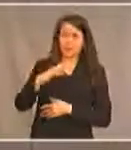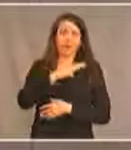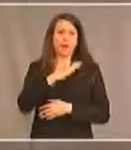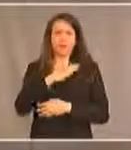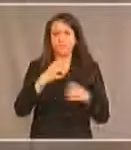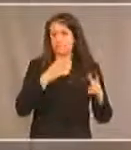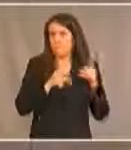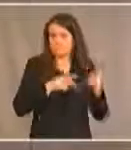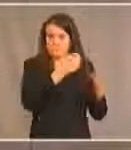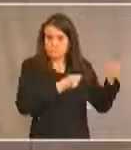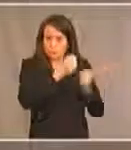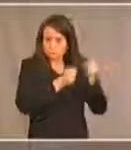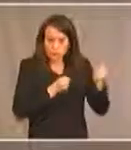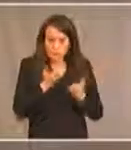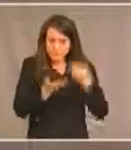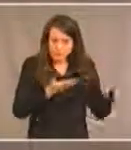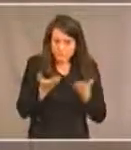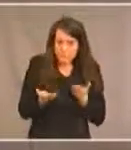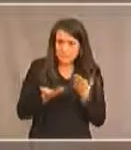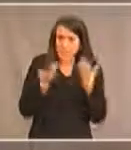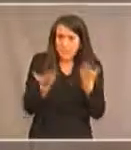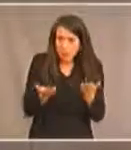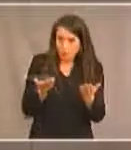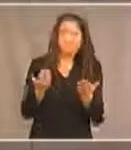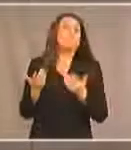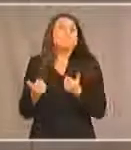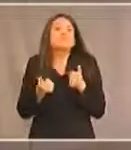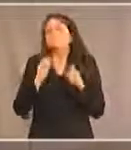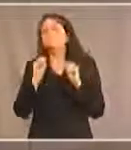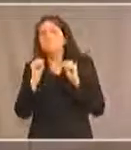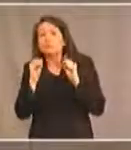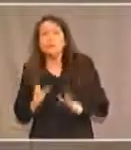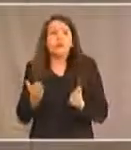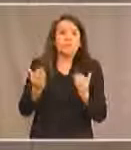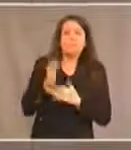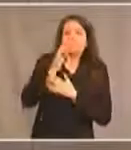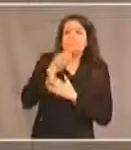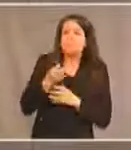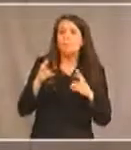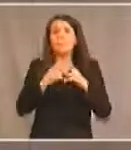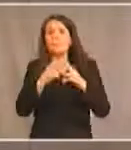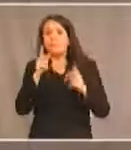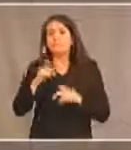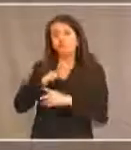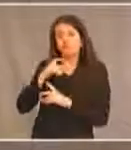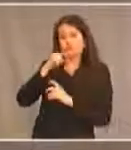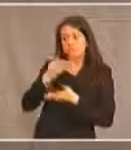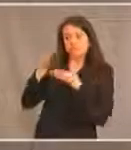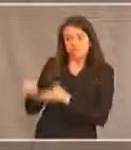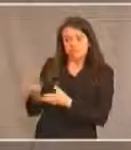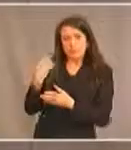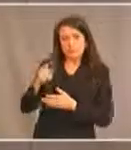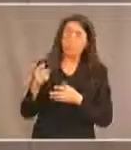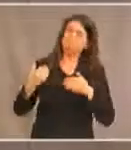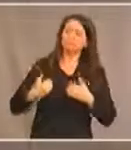fournisseur de services, de programmes, éducateur en besoins spéciaux ou autres? Et connaissez-vous des gens qui ont des difficultés à